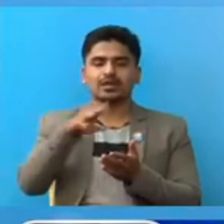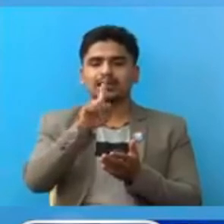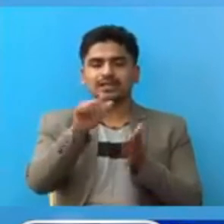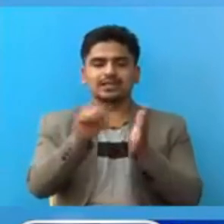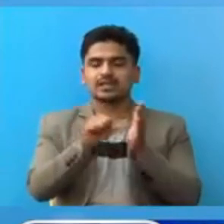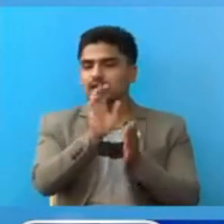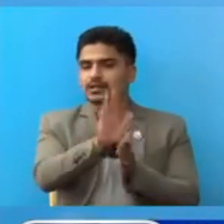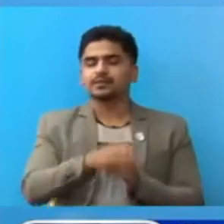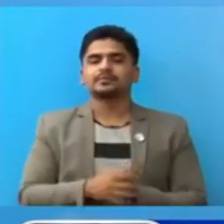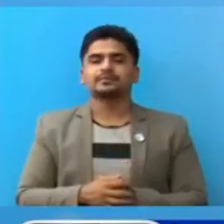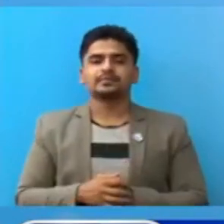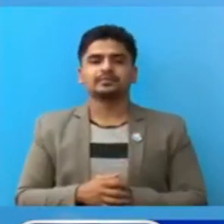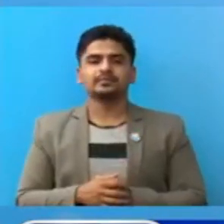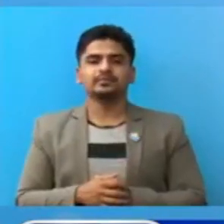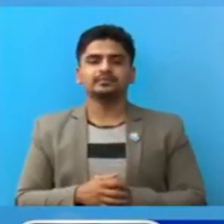जिल्ला छन